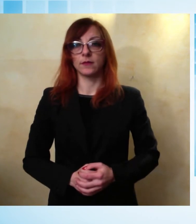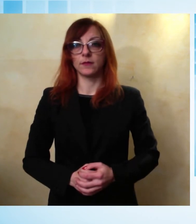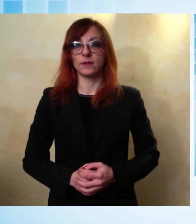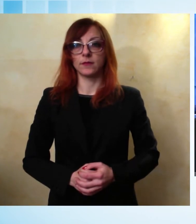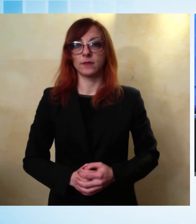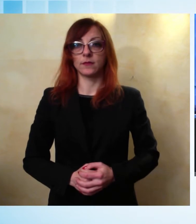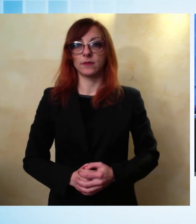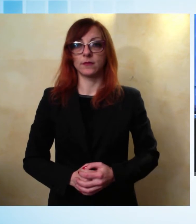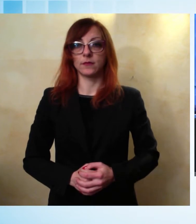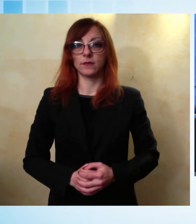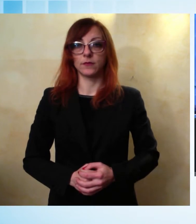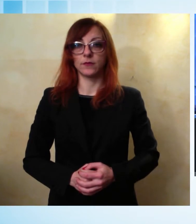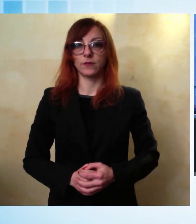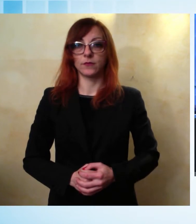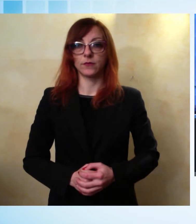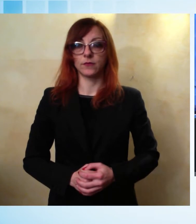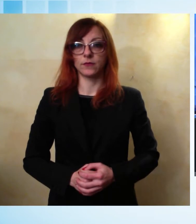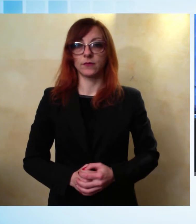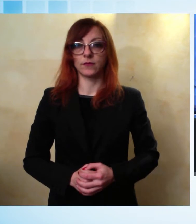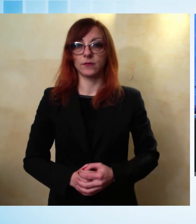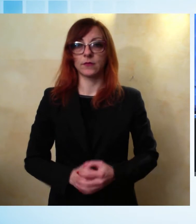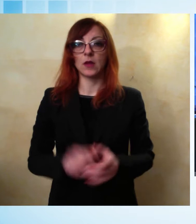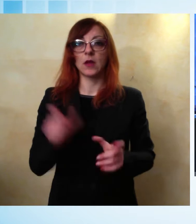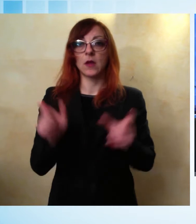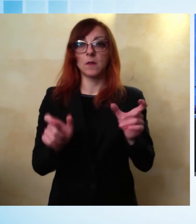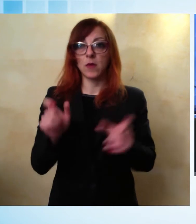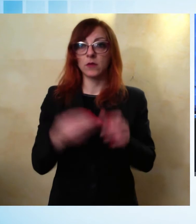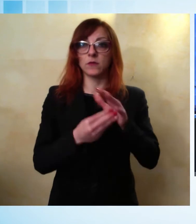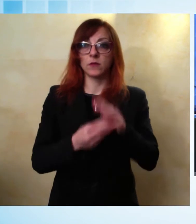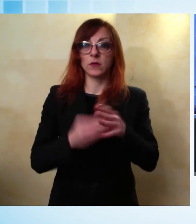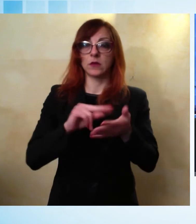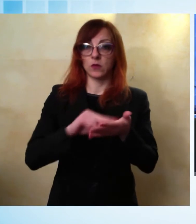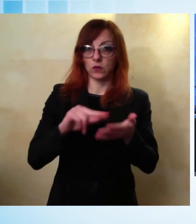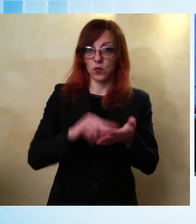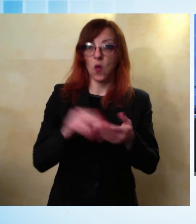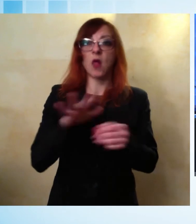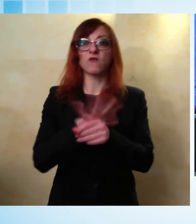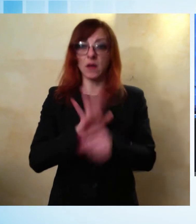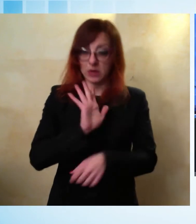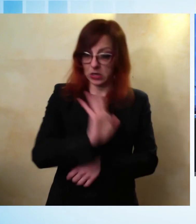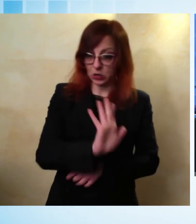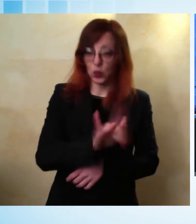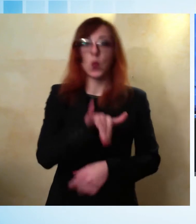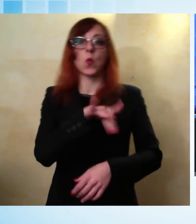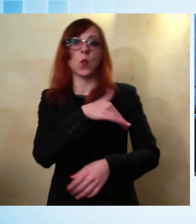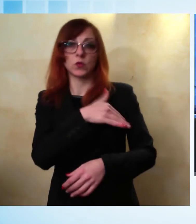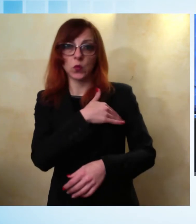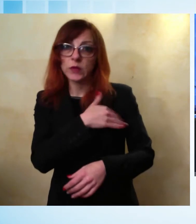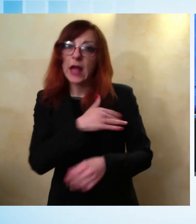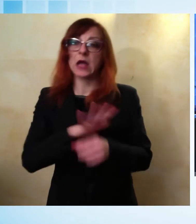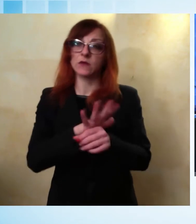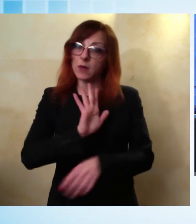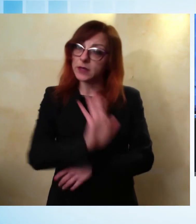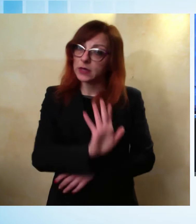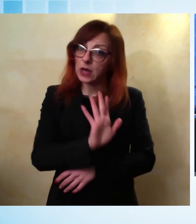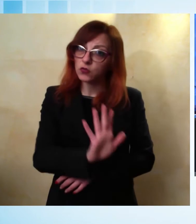Gli studenti, il personale scolastico e i familiari degli studenti potranno effettuare tamponi antigenici rapidi